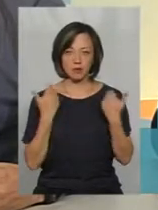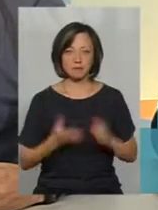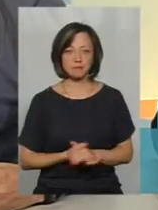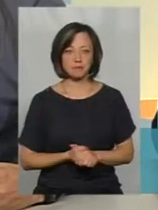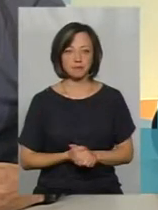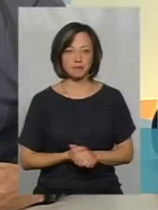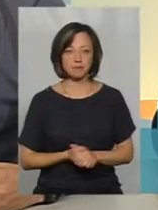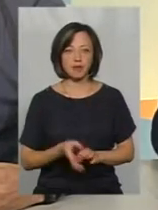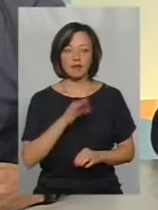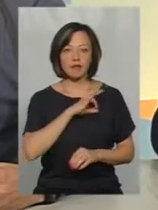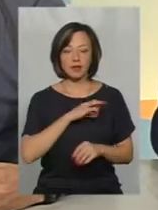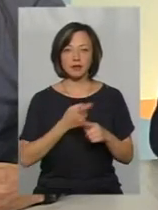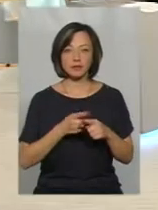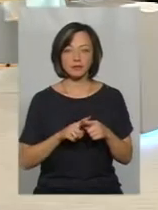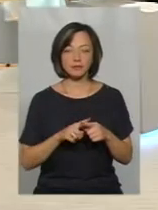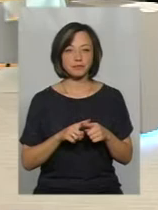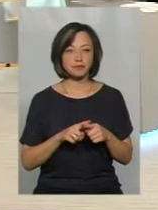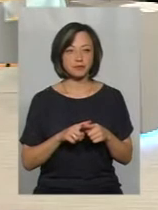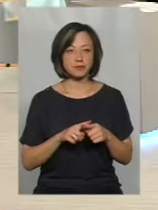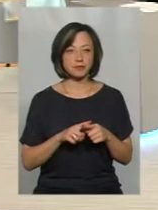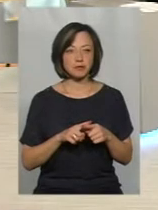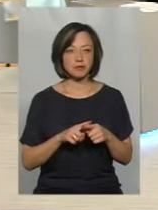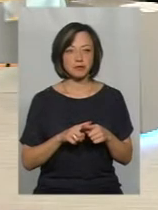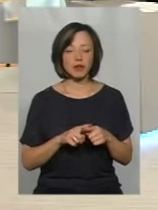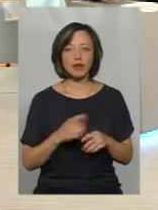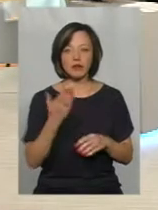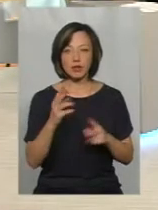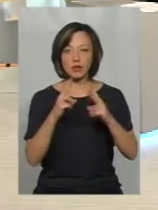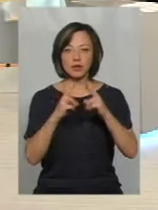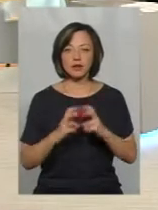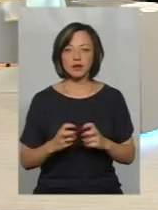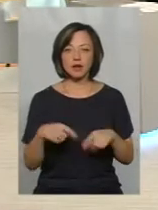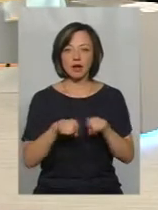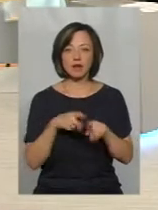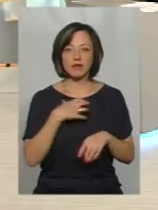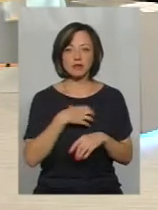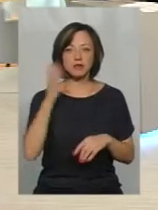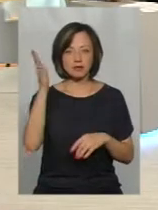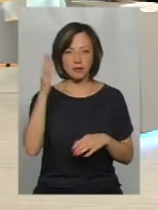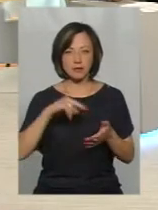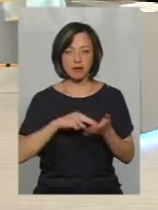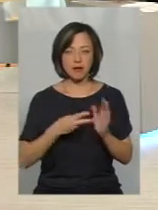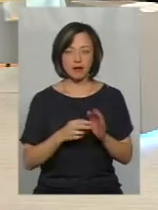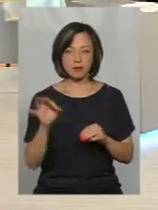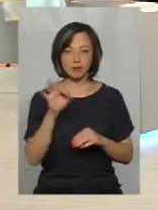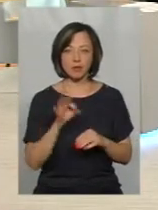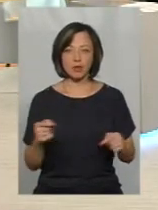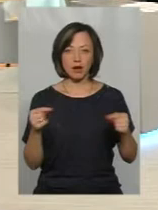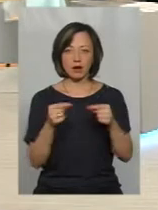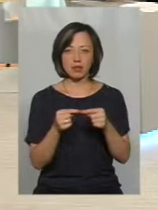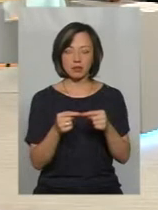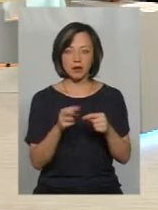а саме посіви оці. Пане Володимир, розглядалися стратегічні такі плани щодо якраз